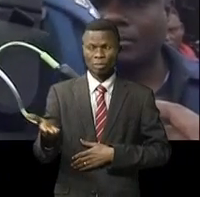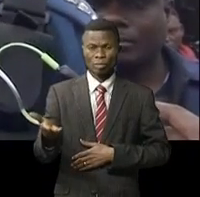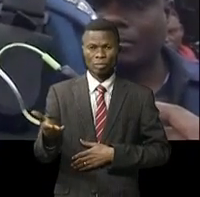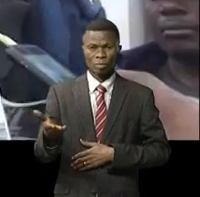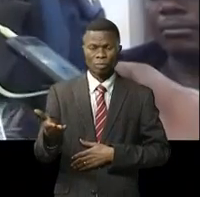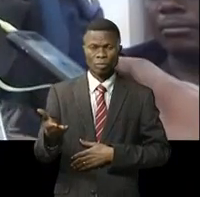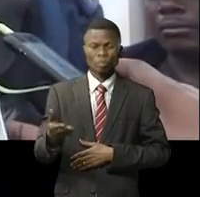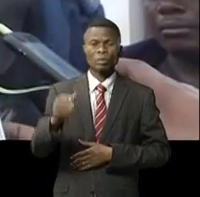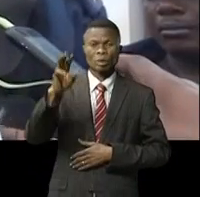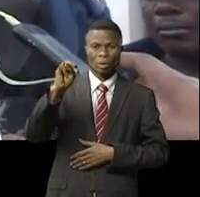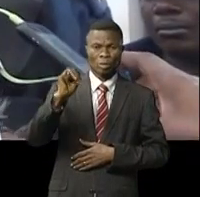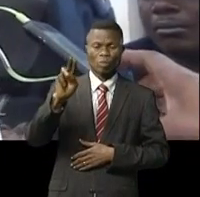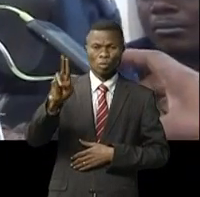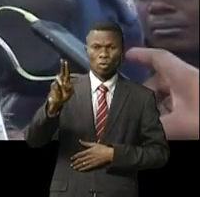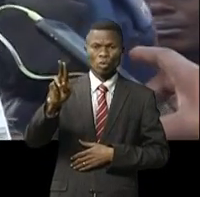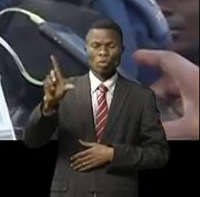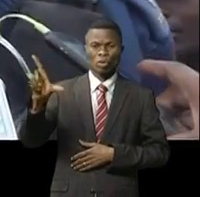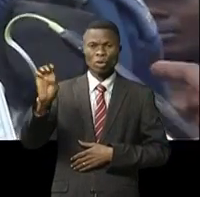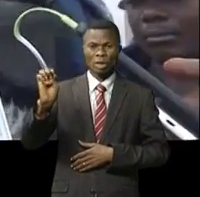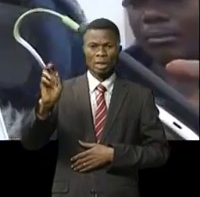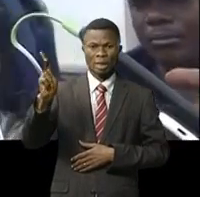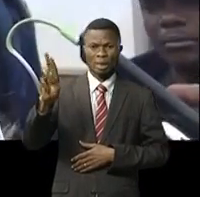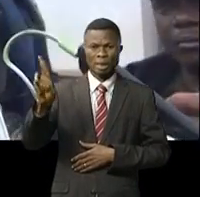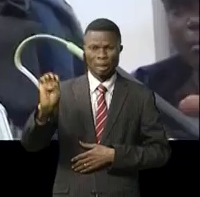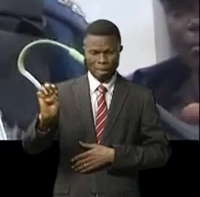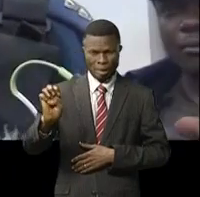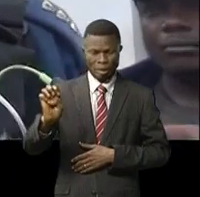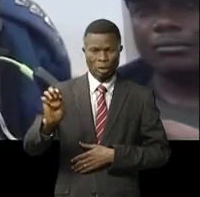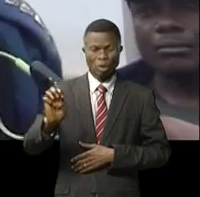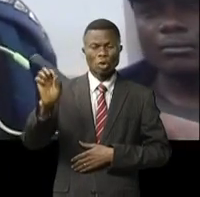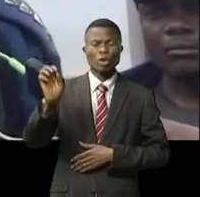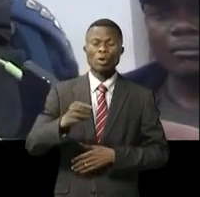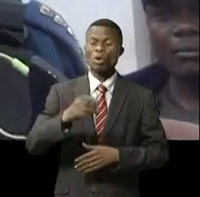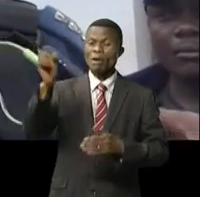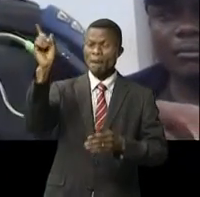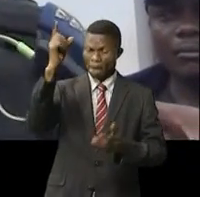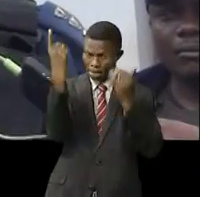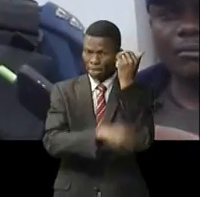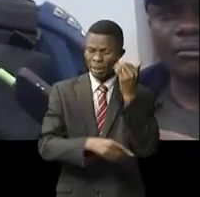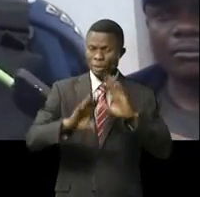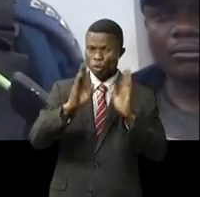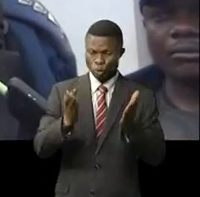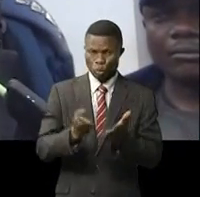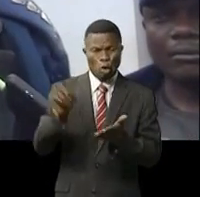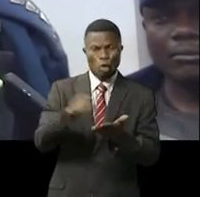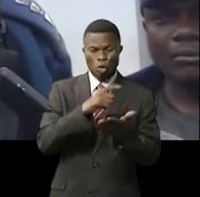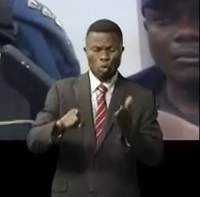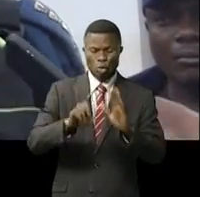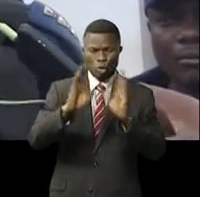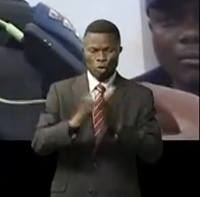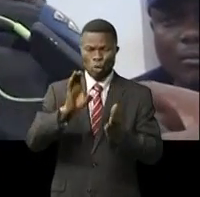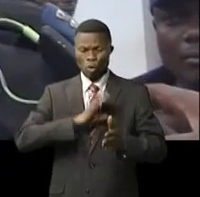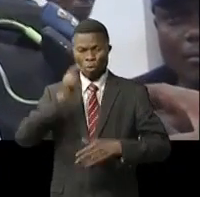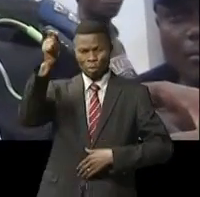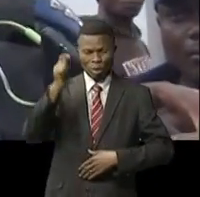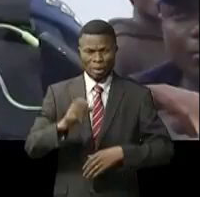les mouleskéra. Donc, je suis en train de corriger tout ce qu'on est en train de dire, que les policiers, les militaires, tout et tout, ce